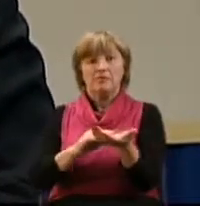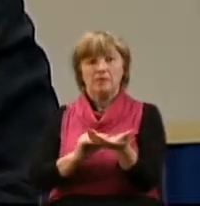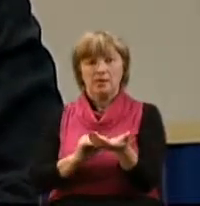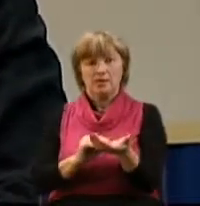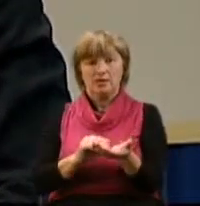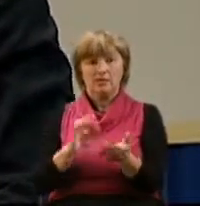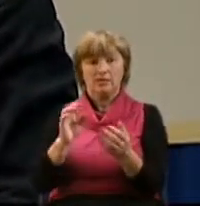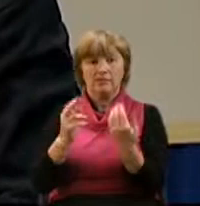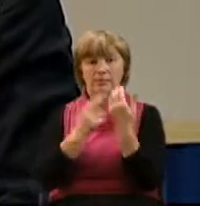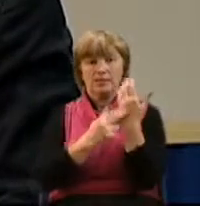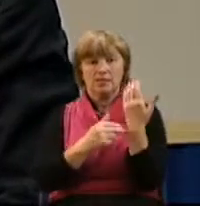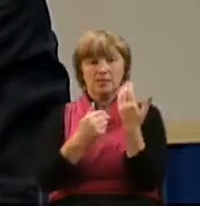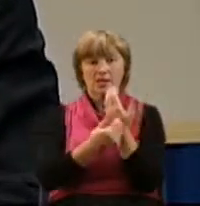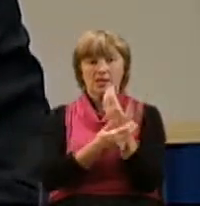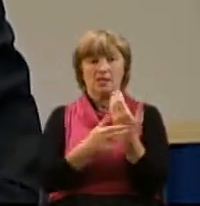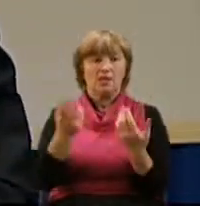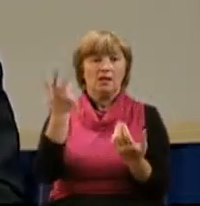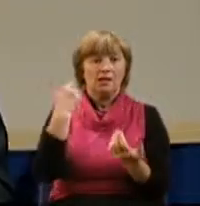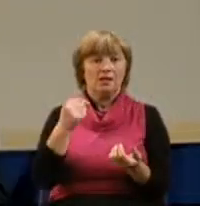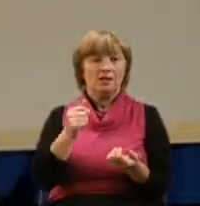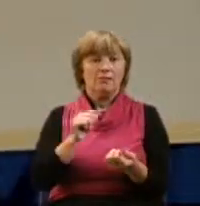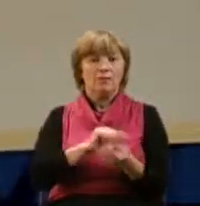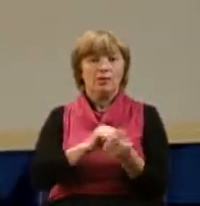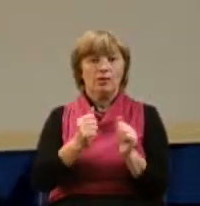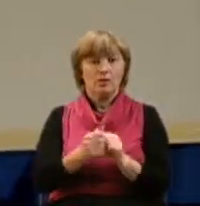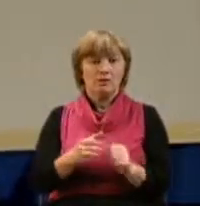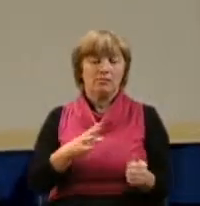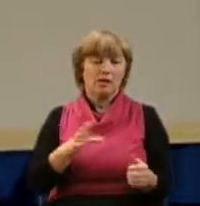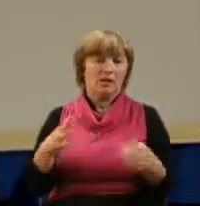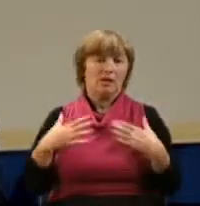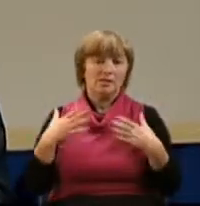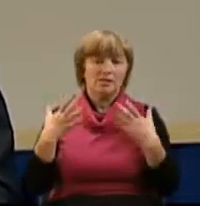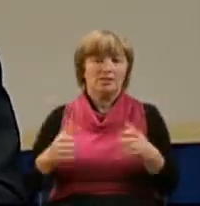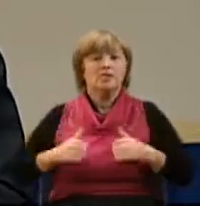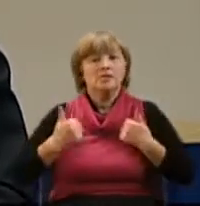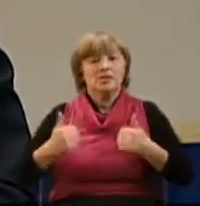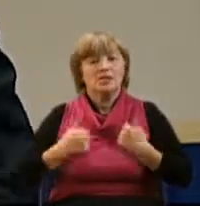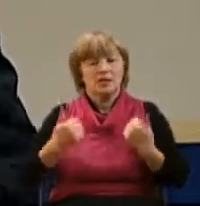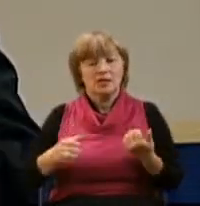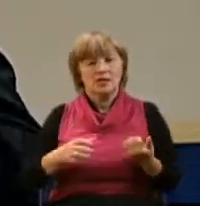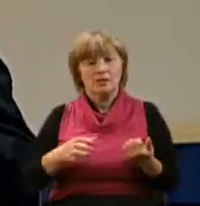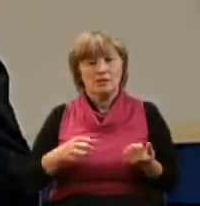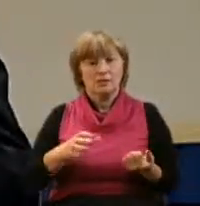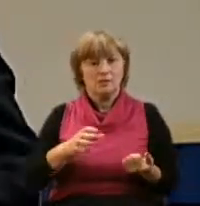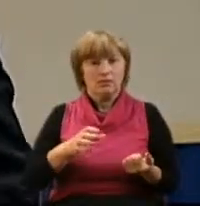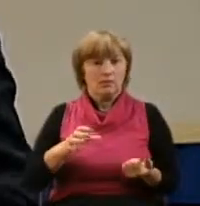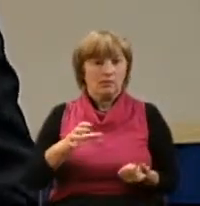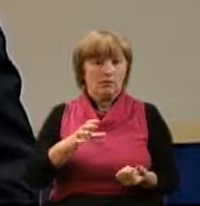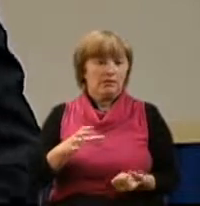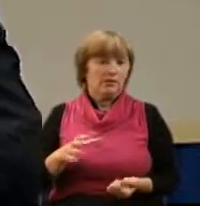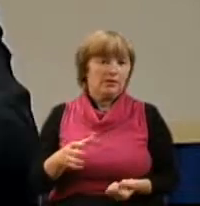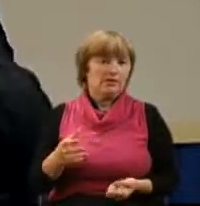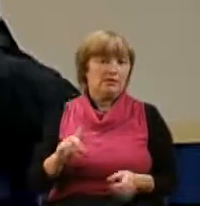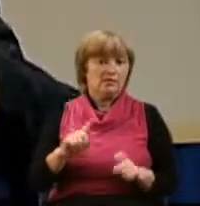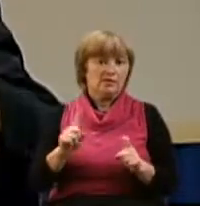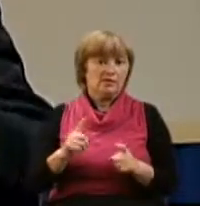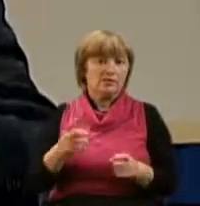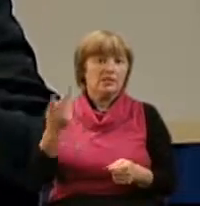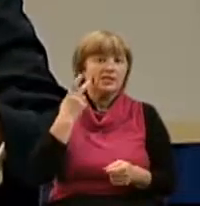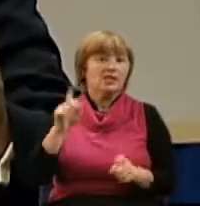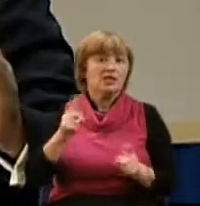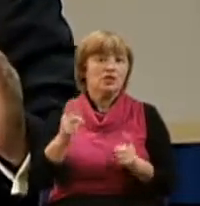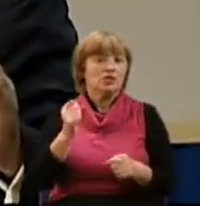Писании, когда Петр, он проявлял активность и всегда старался быть в гуще событий. Там, где что-то